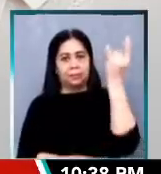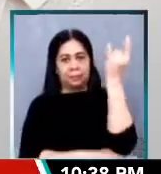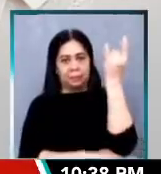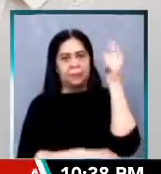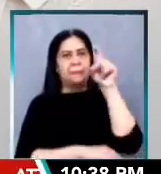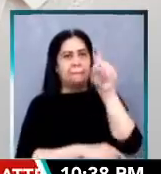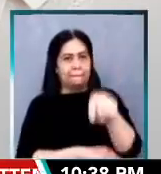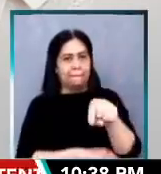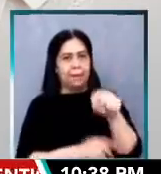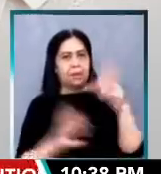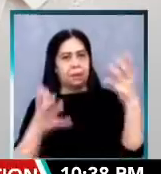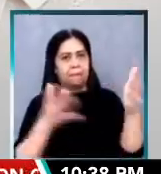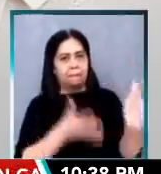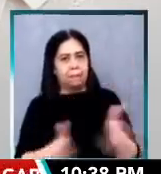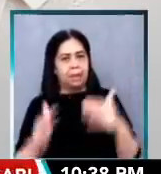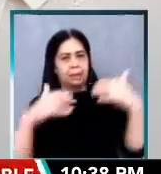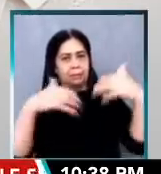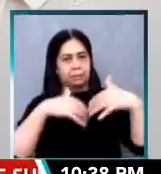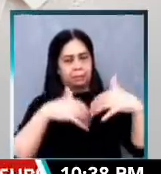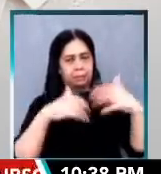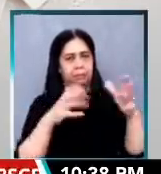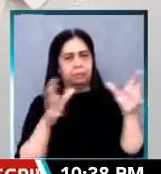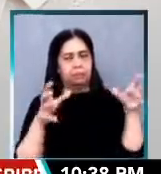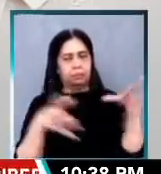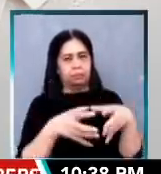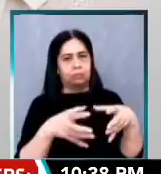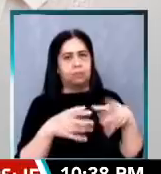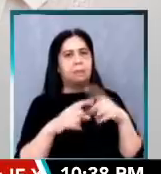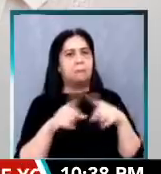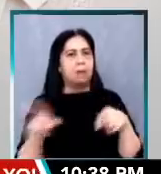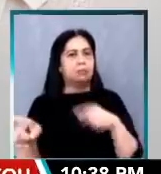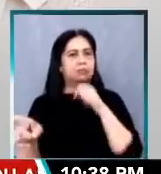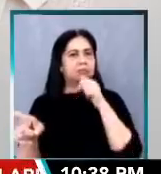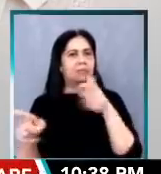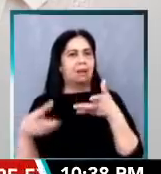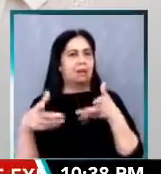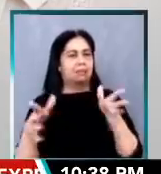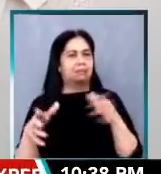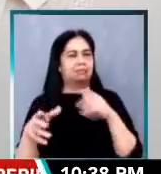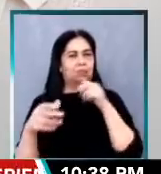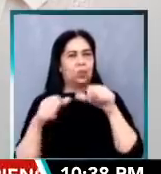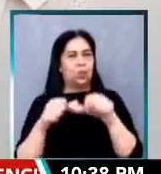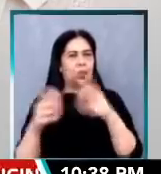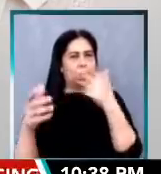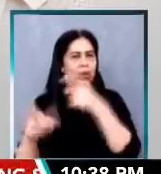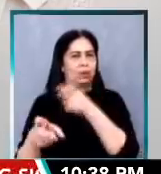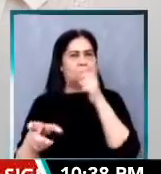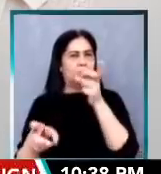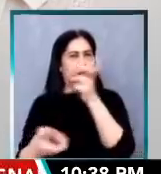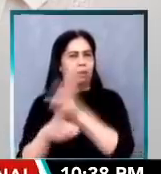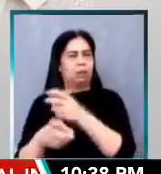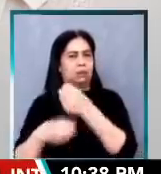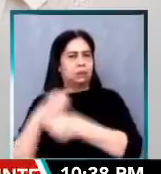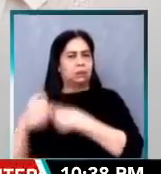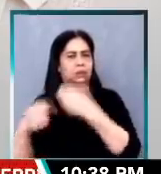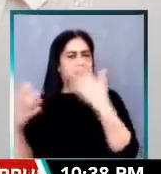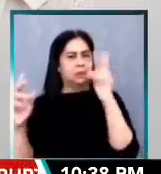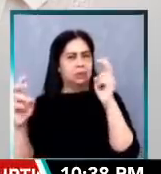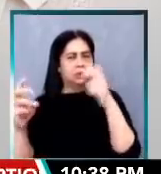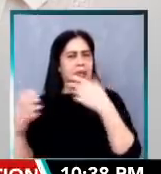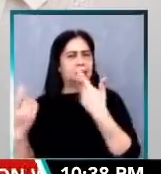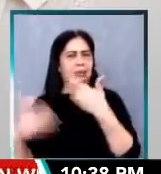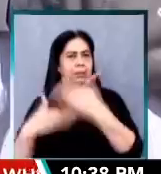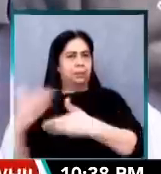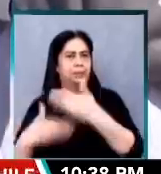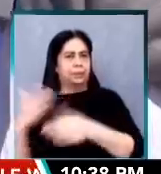gustong magdaos ng pagtitipon pero hindi umano nila ito tiluloy dahil pinahirapan umano sila ng Quezon City LGU sa